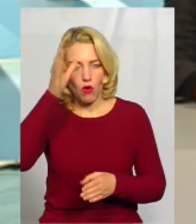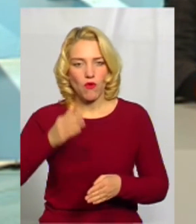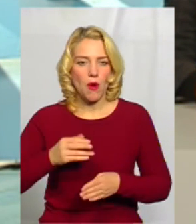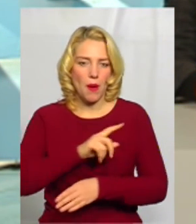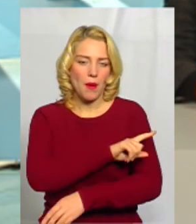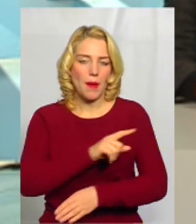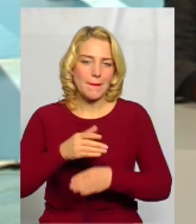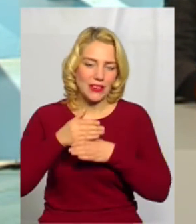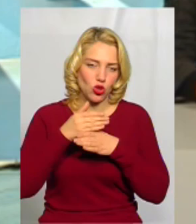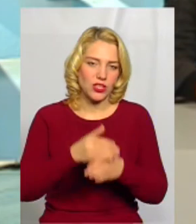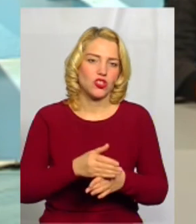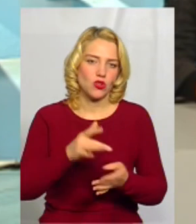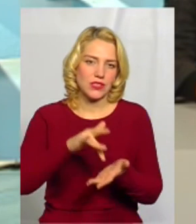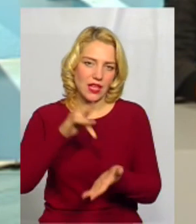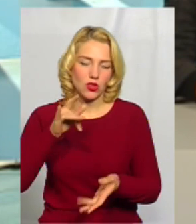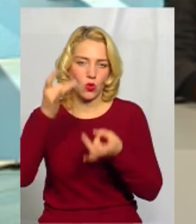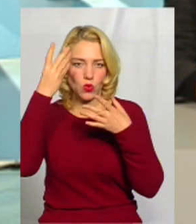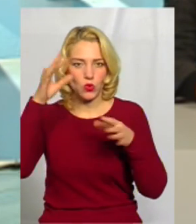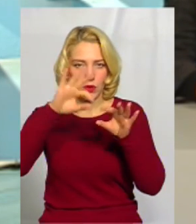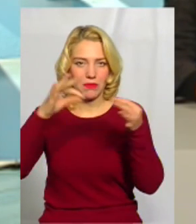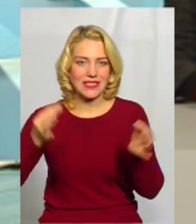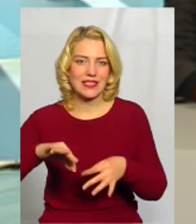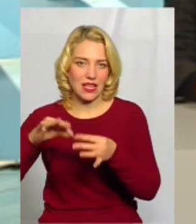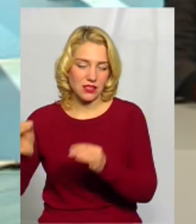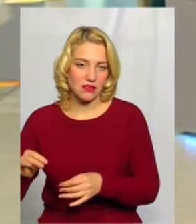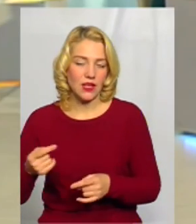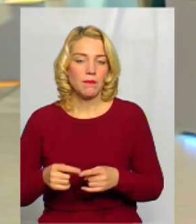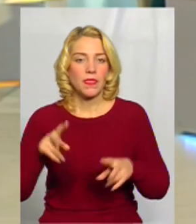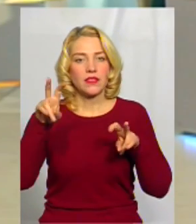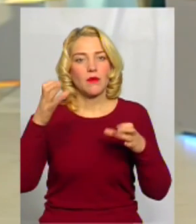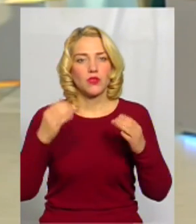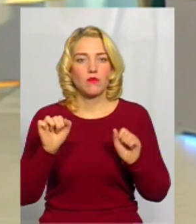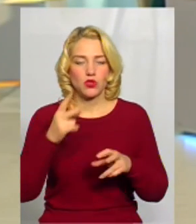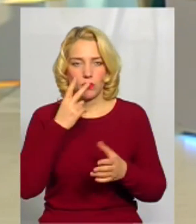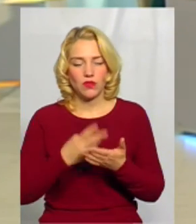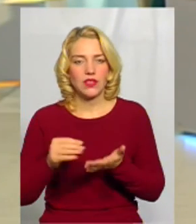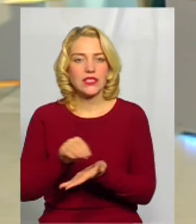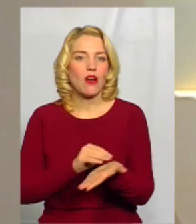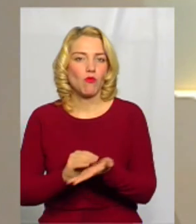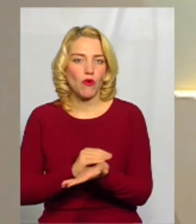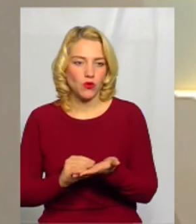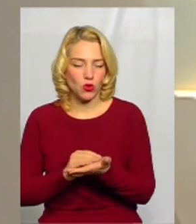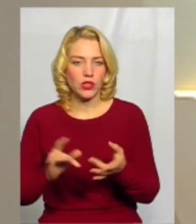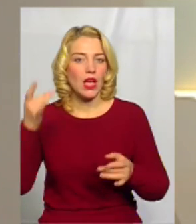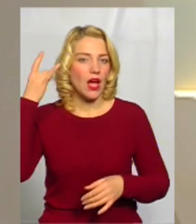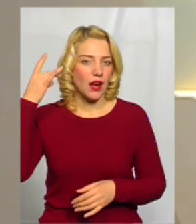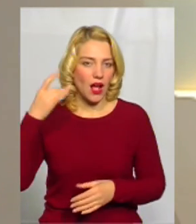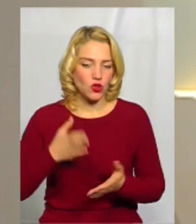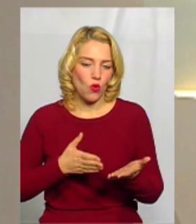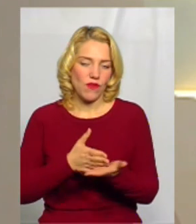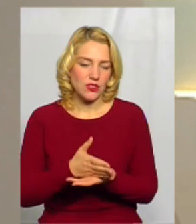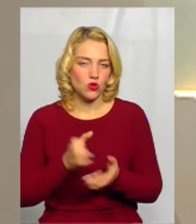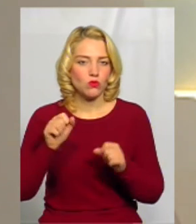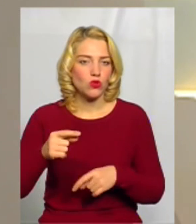центру культури і мистецтв. Тему дня можна подивитися у повторі. Радіоверсію